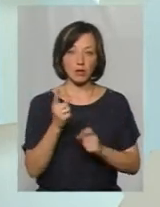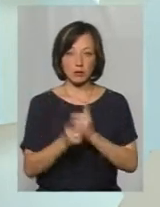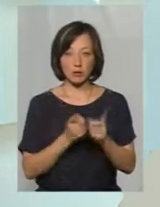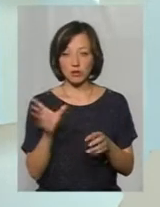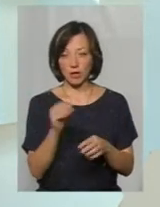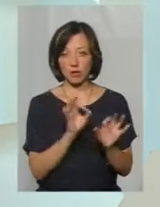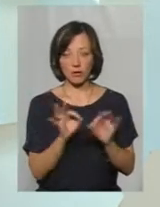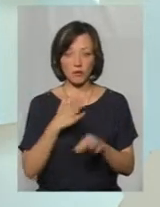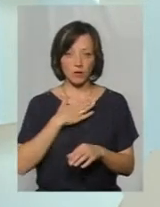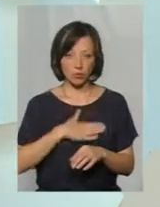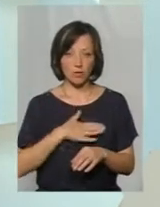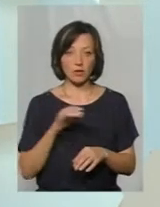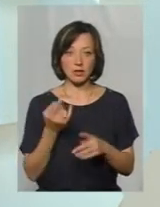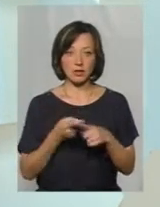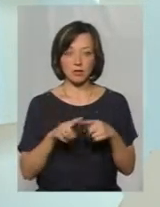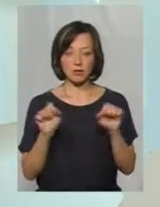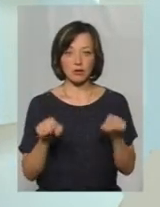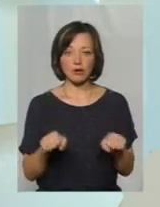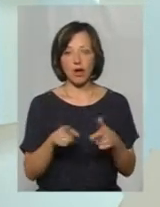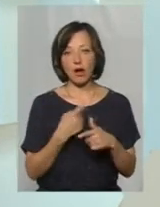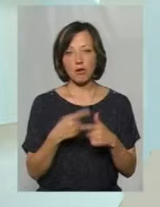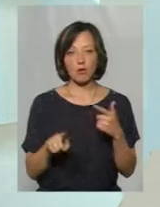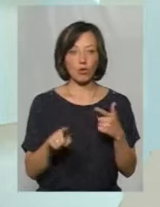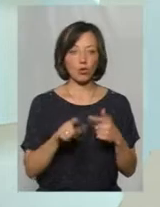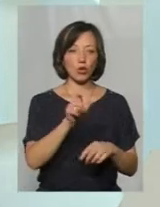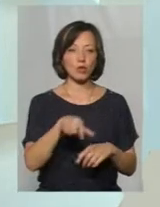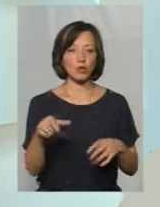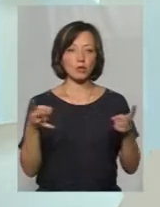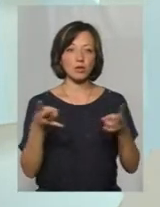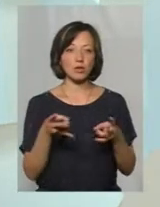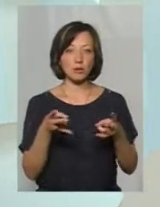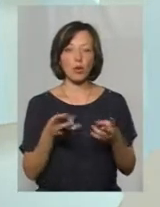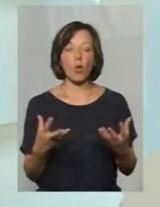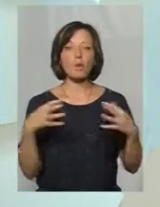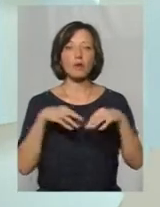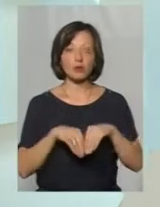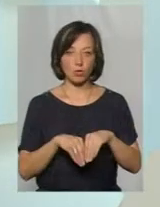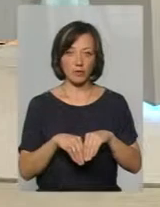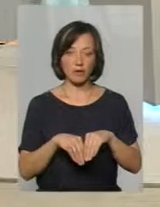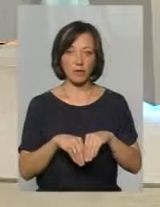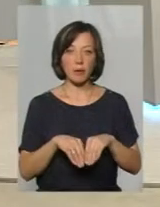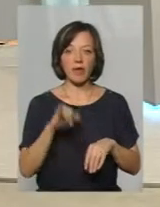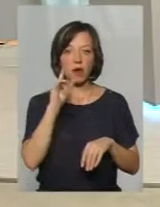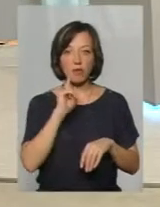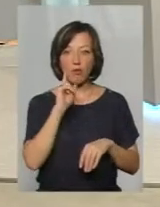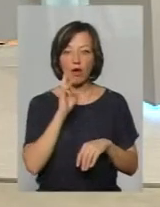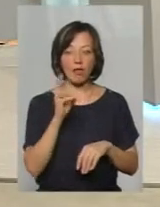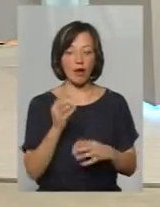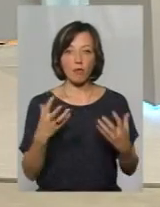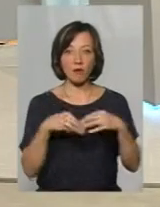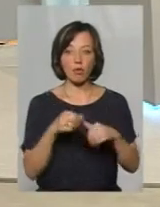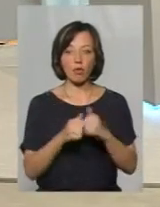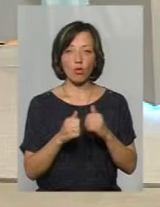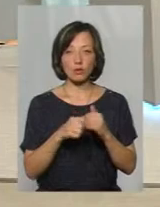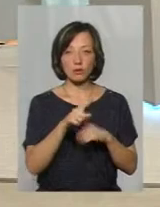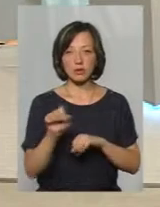значить, їх все влаштовує, ну, це можуть, або, ну, людям потрібно навчитися об'єднуватись. І поки вони не об'єднаються, і кожен буде